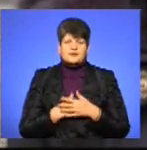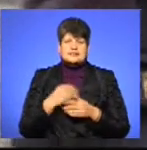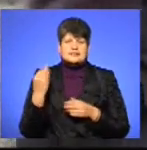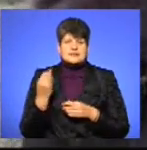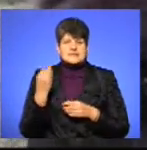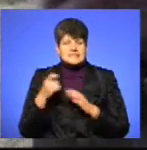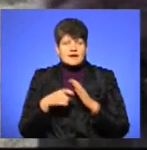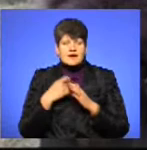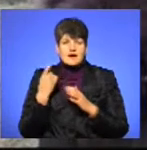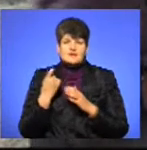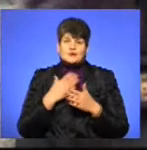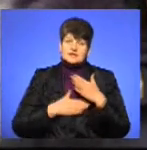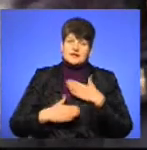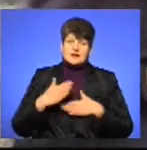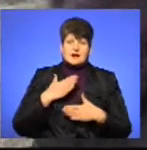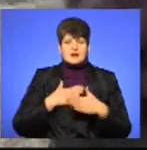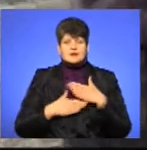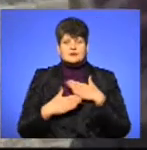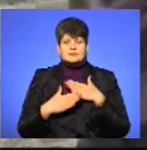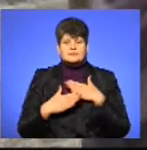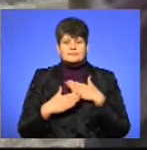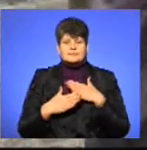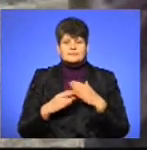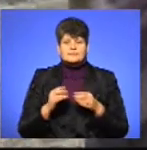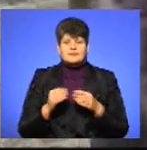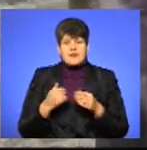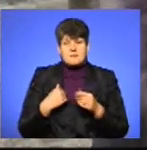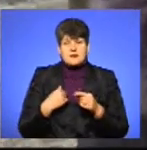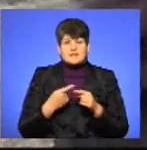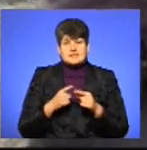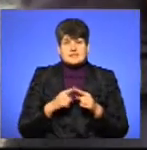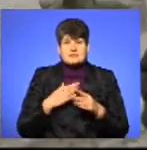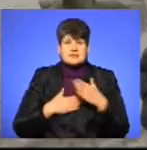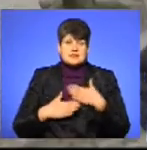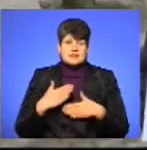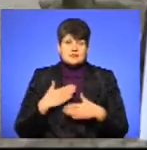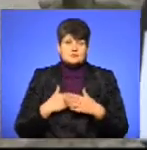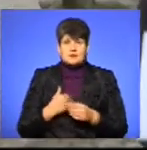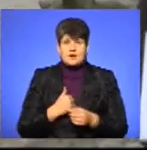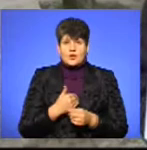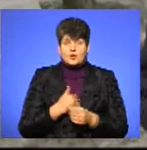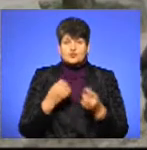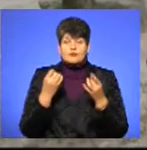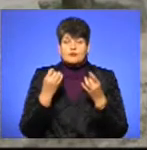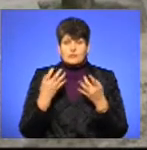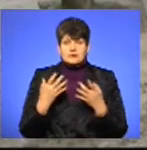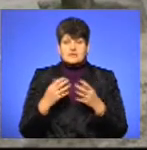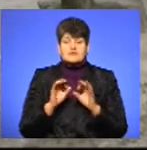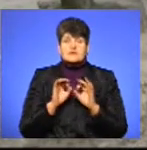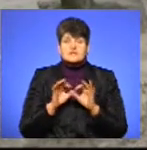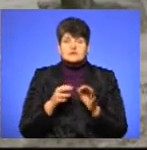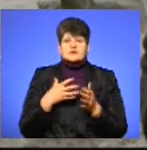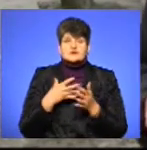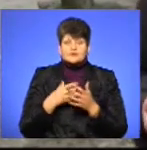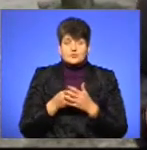цікавістю, з такою радістю. Ну, а ми цим тішимося. Я хочу просто висловити